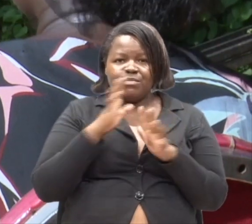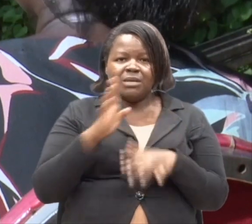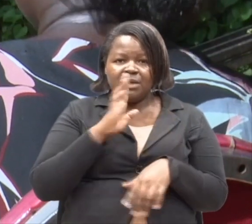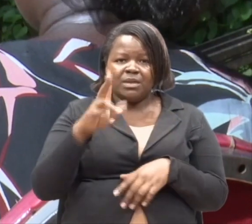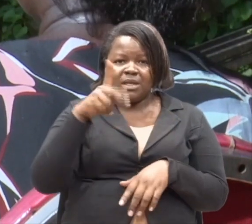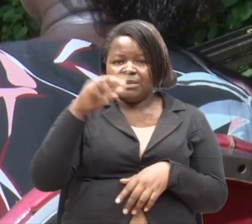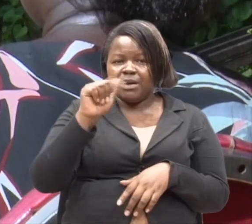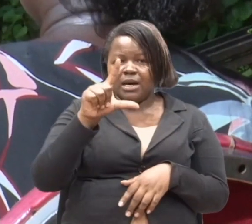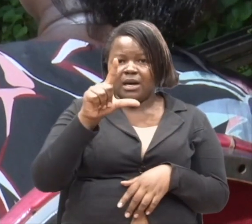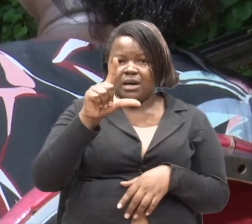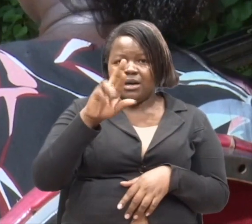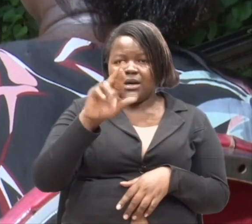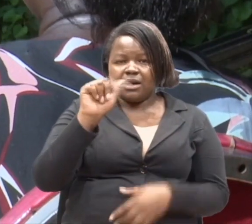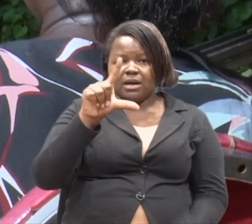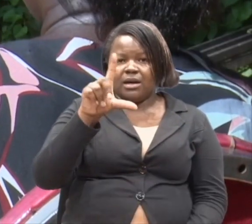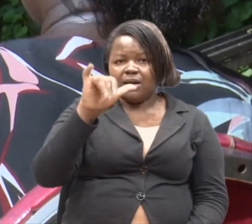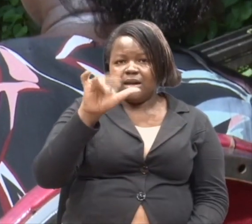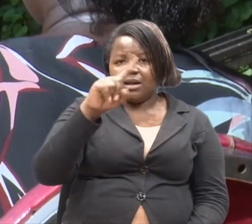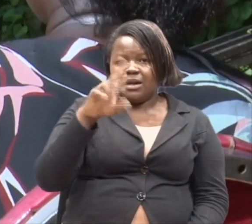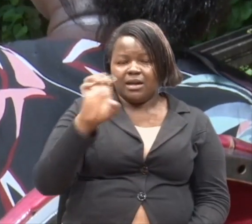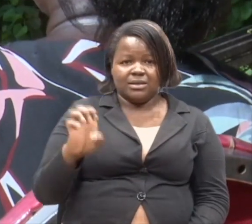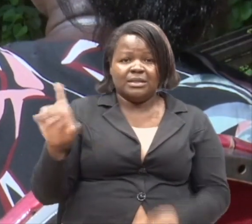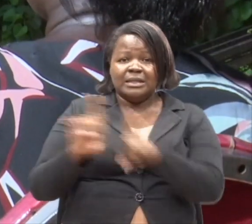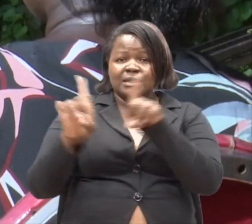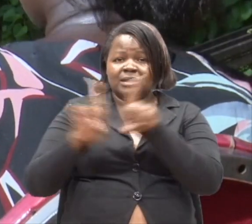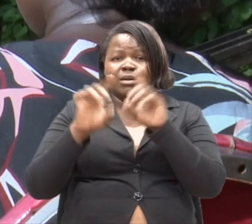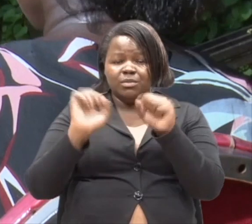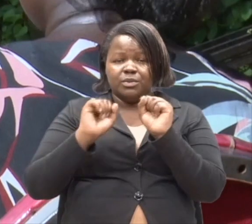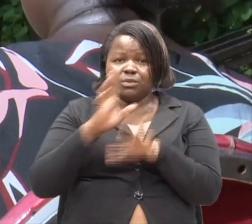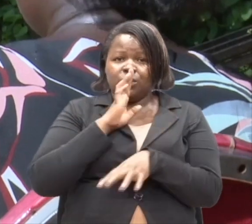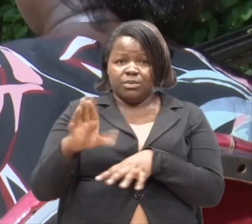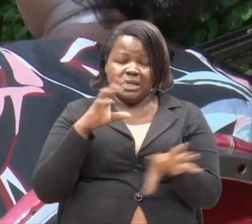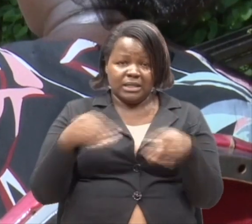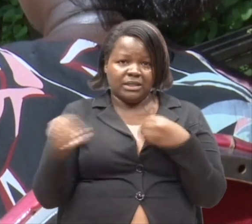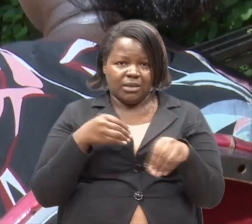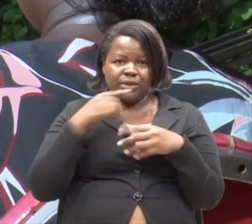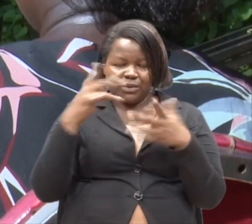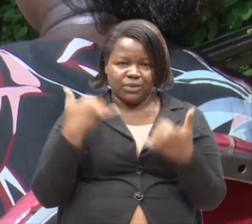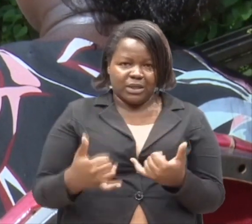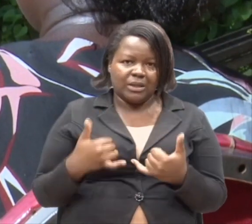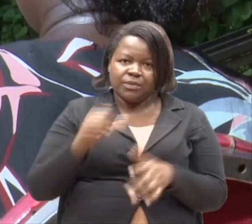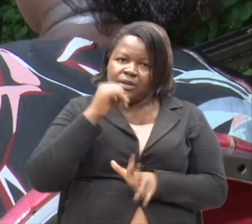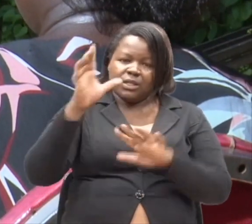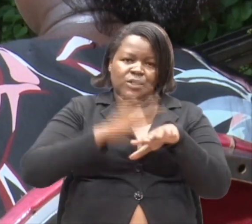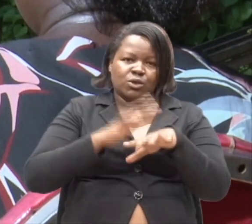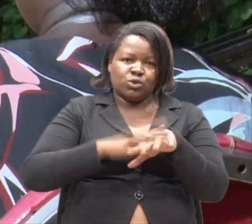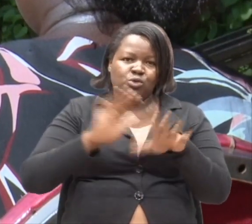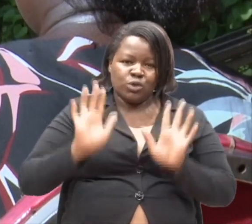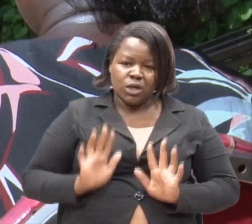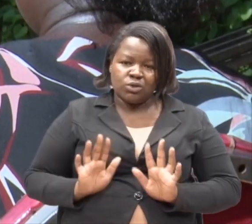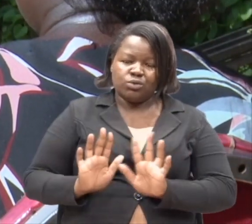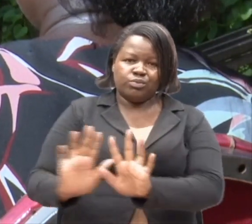muzima kwa hivyo, si vizuri